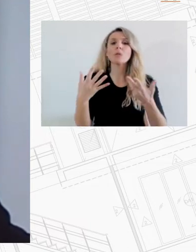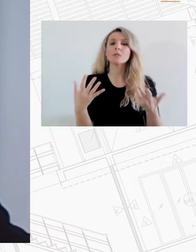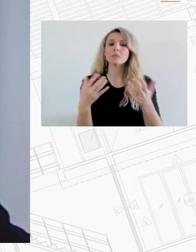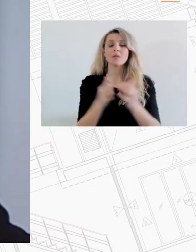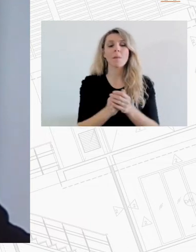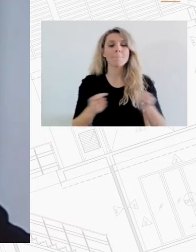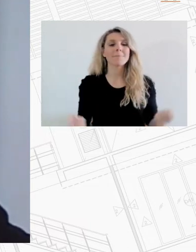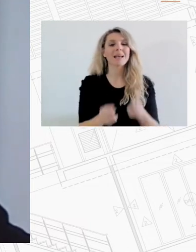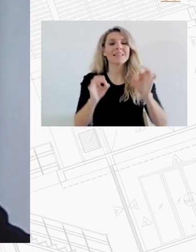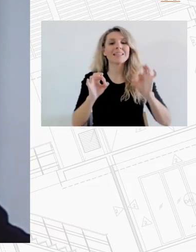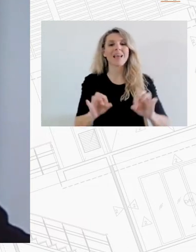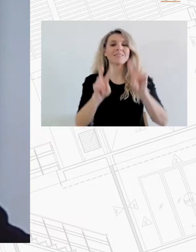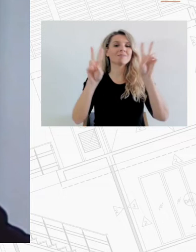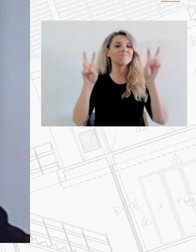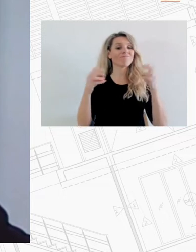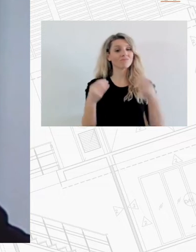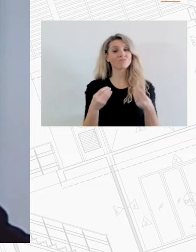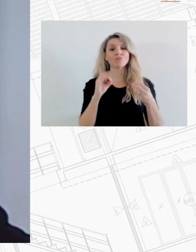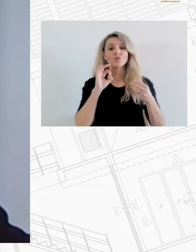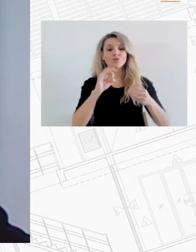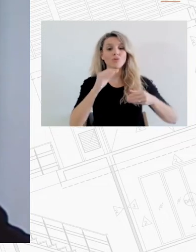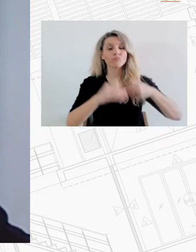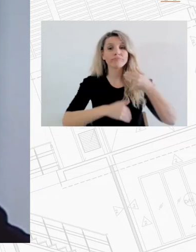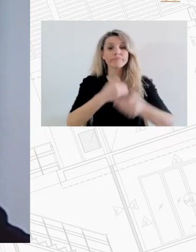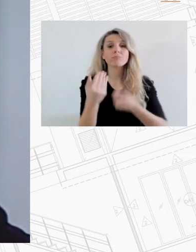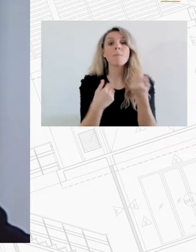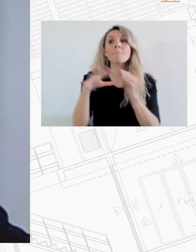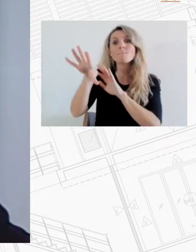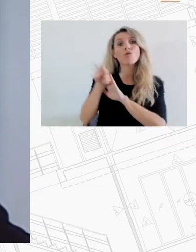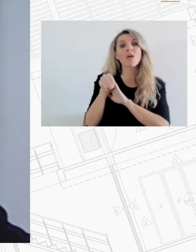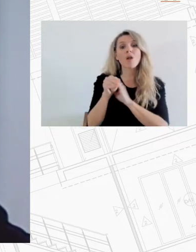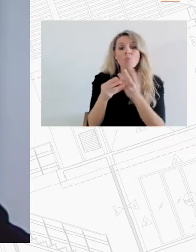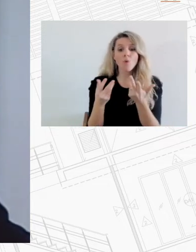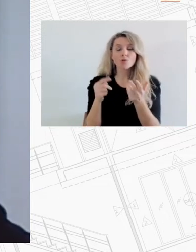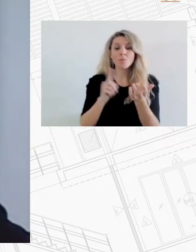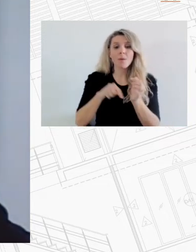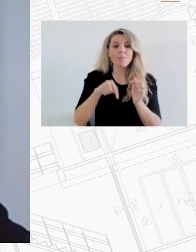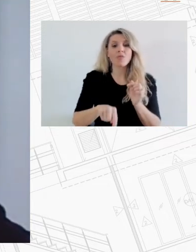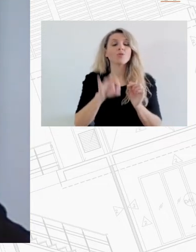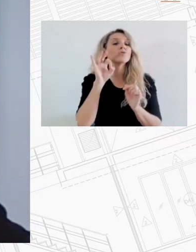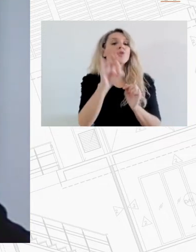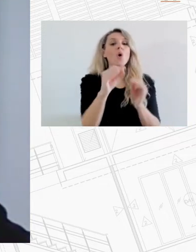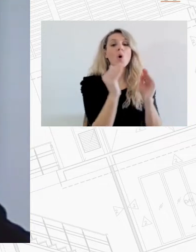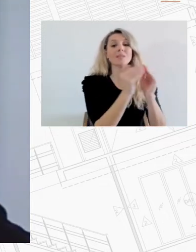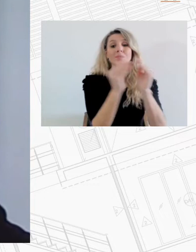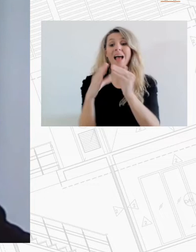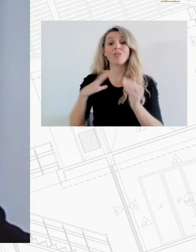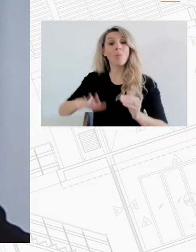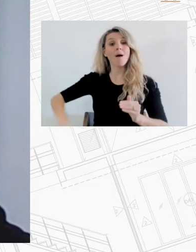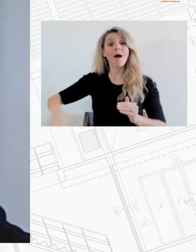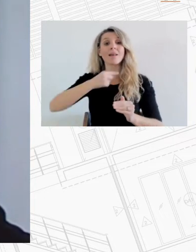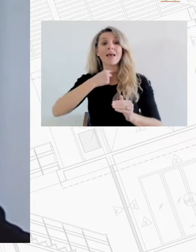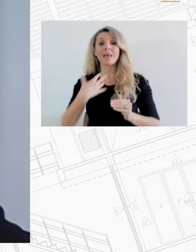να εξεδεστούν βιώσιμα και ολοκληρωμένα μοντέλα για την παροχή κοινωνικής και προσιτής κατοικίας σε αυτούς που έχουν ανάγκη.